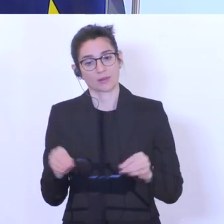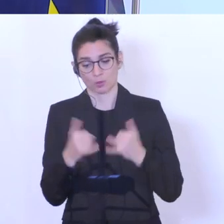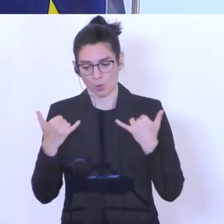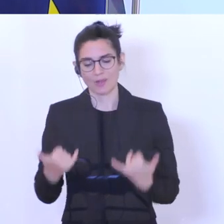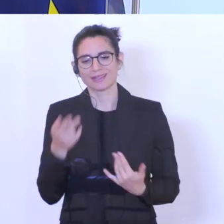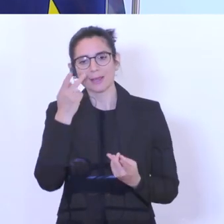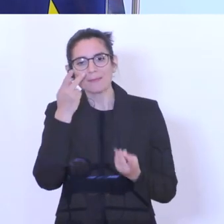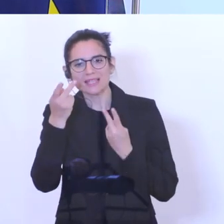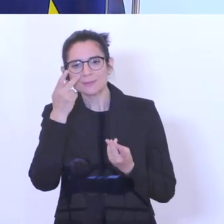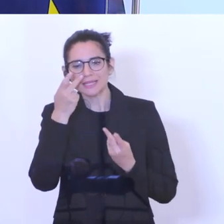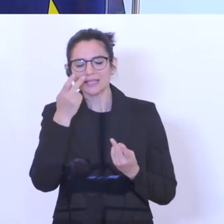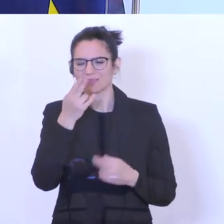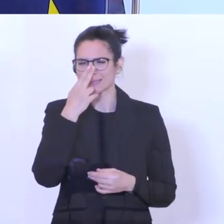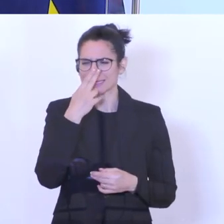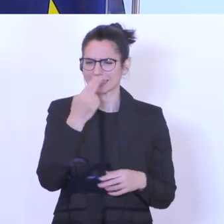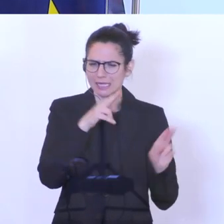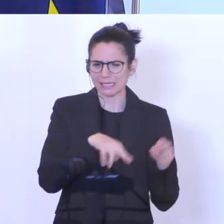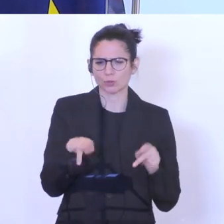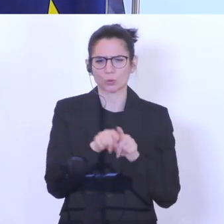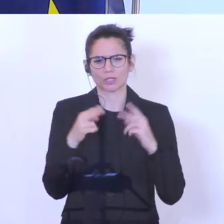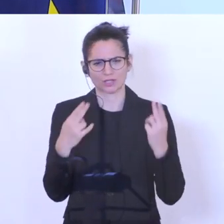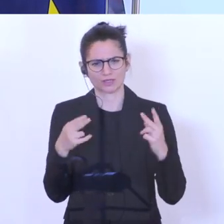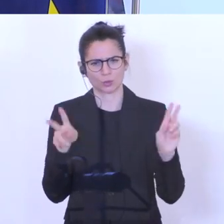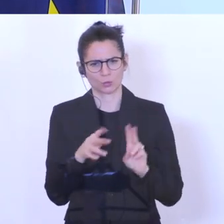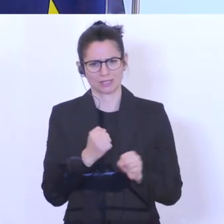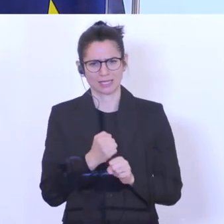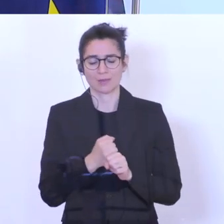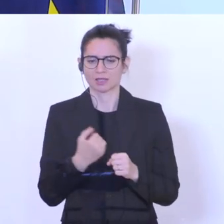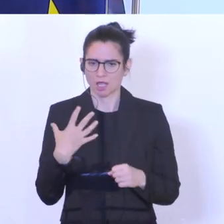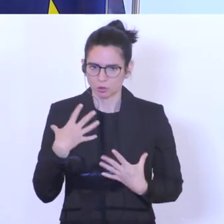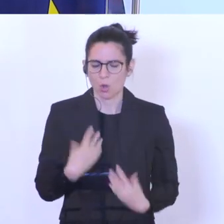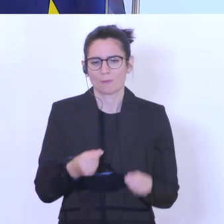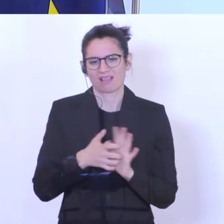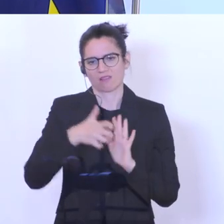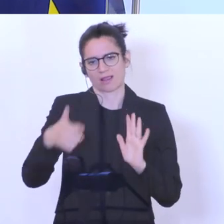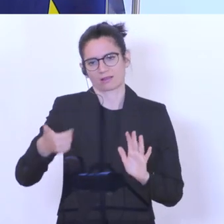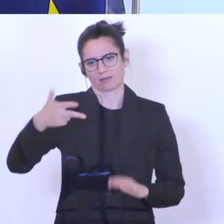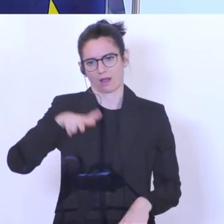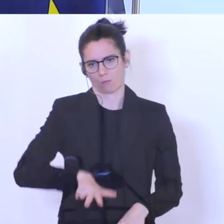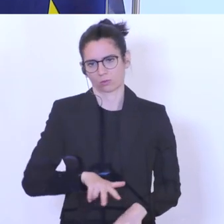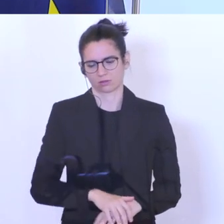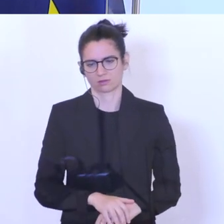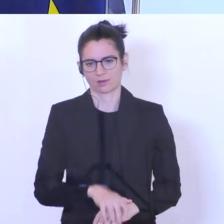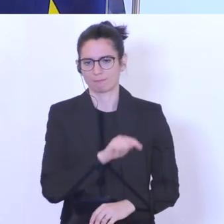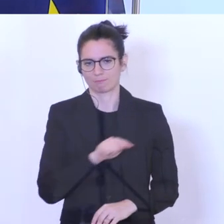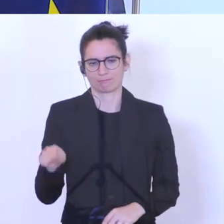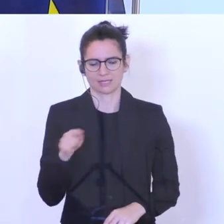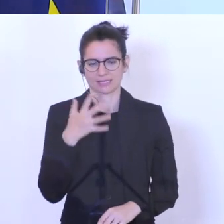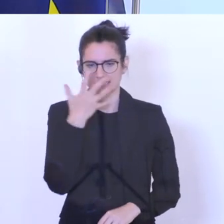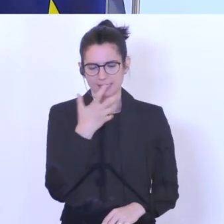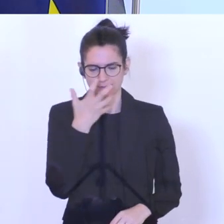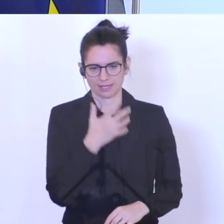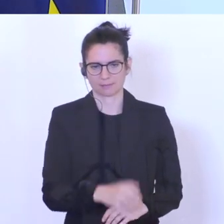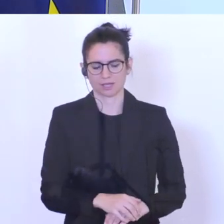heutiger Sicht sehen, wie richtig und wichtig es war, die Kurzarbeit noch einmal um drei Monate zu verlängern, also bis zum September. Und wir